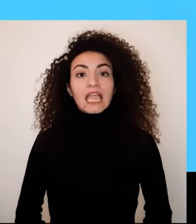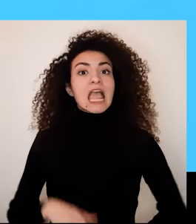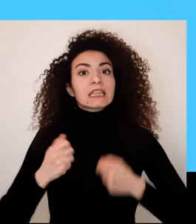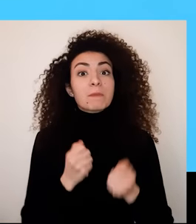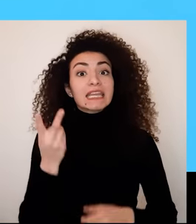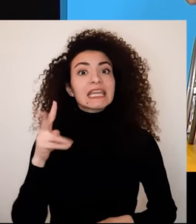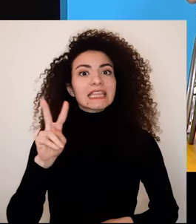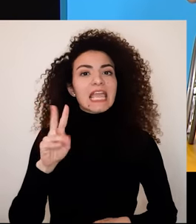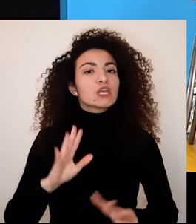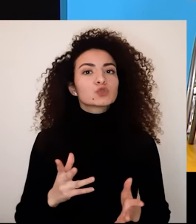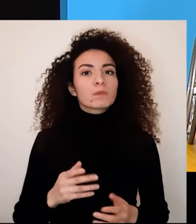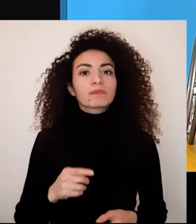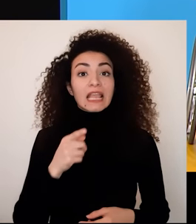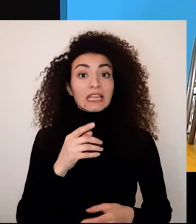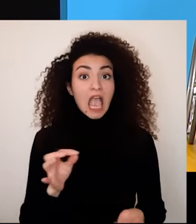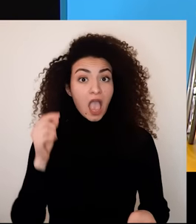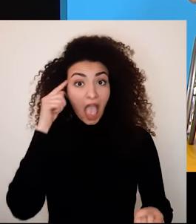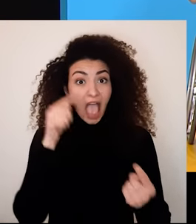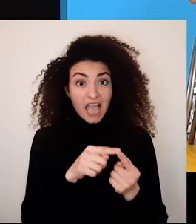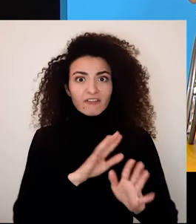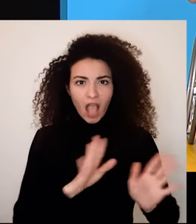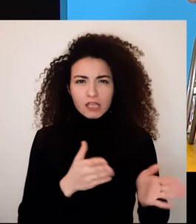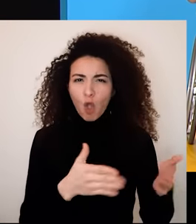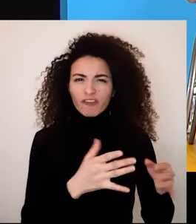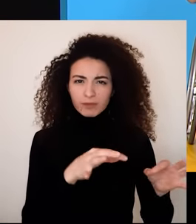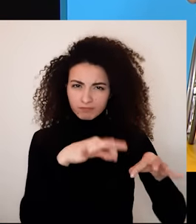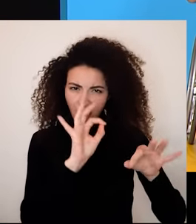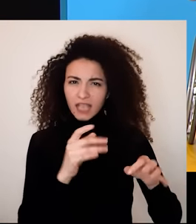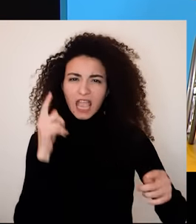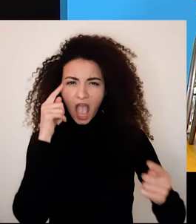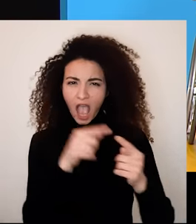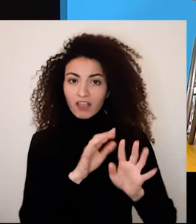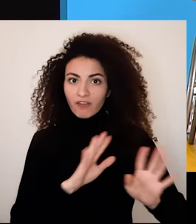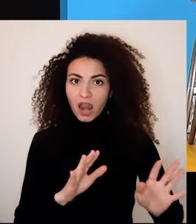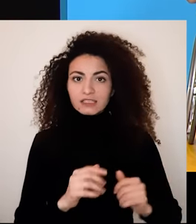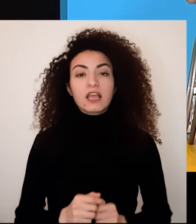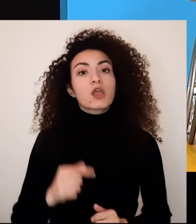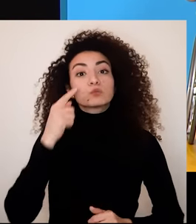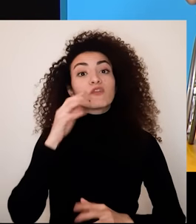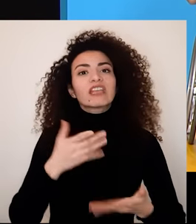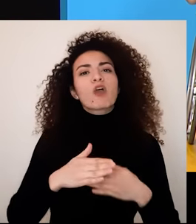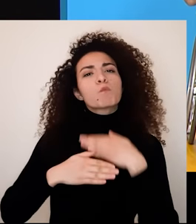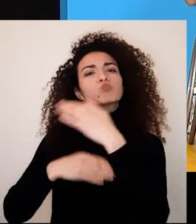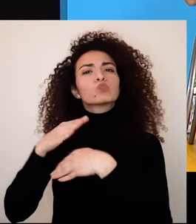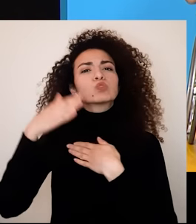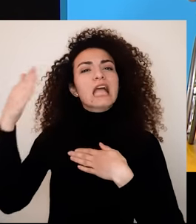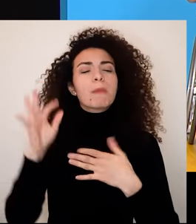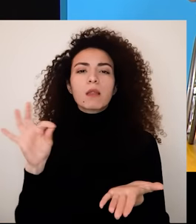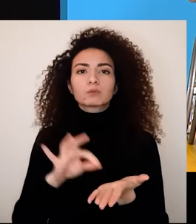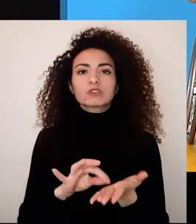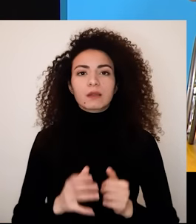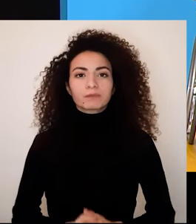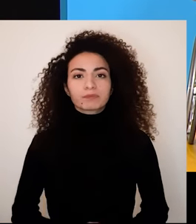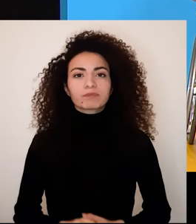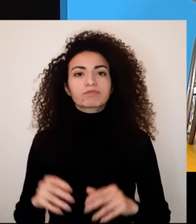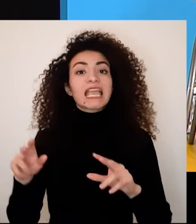خلال وضع هدف فيك تقوم بإختبار تخيلي حيث بتتخيل نفسك بالمستقبل نفترض مثلاً إنه سعر أراضي إنه